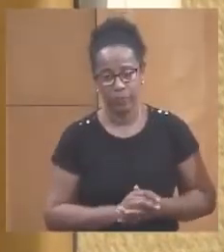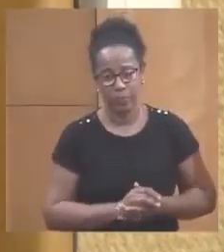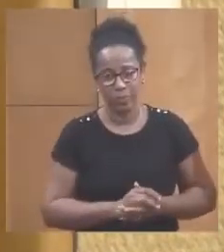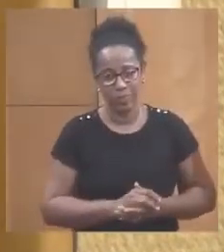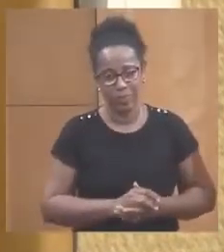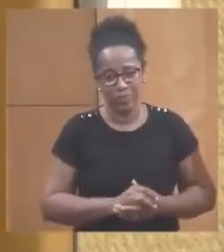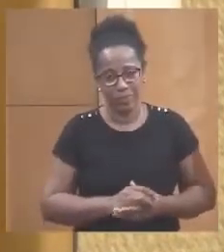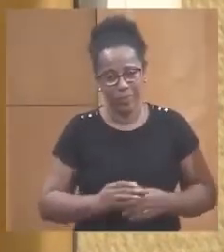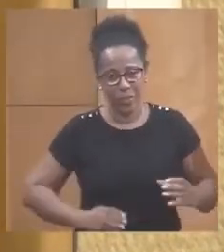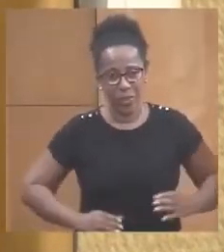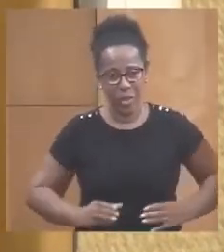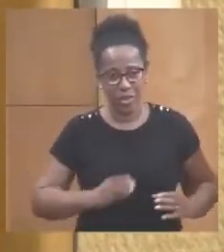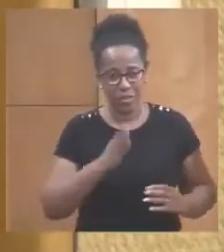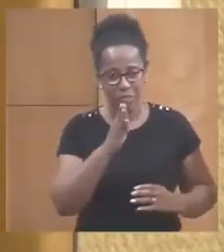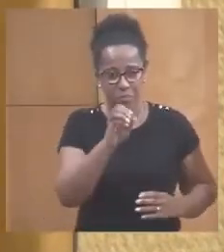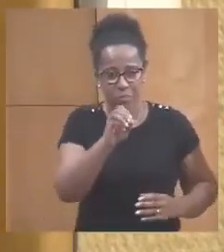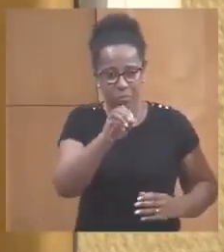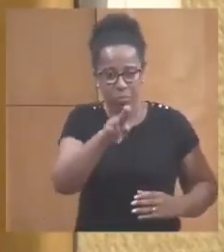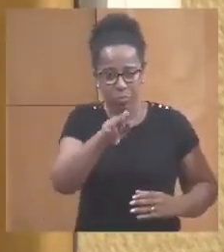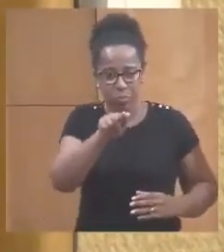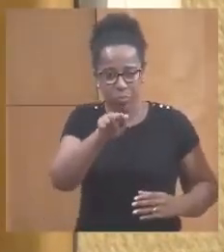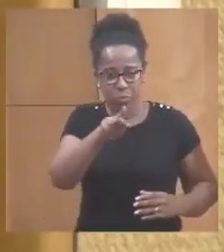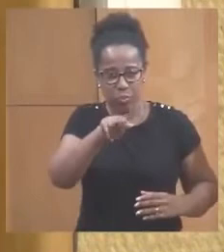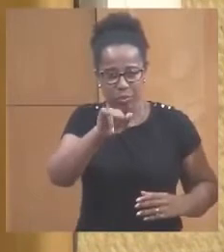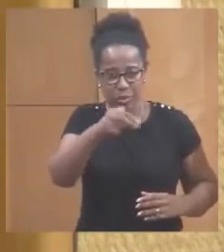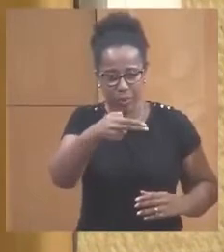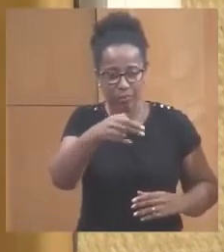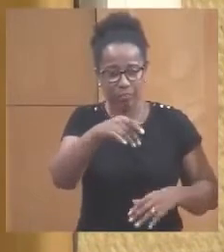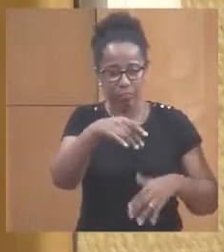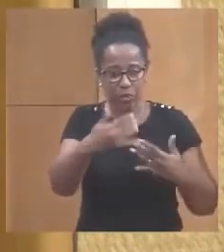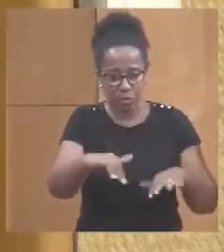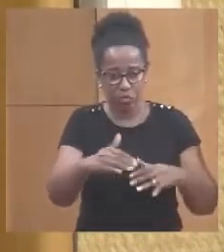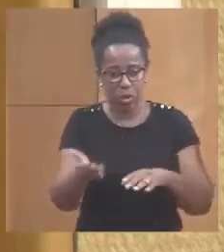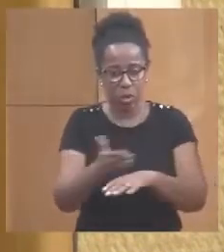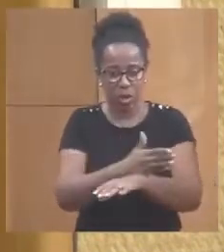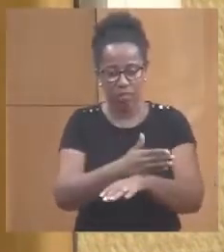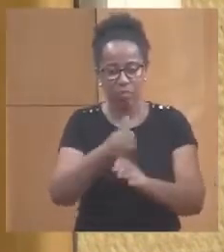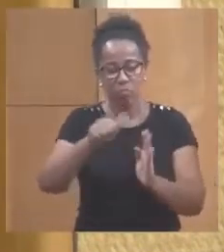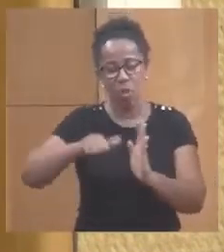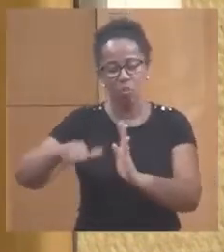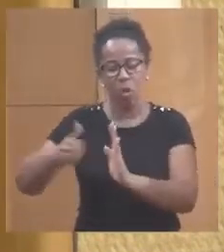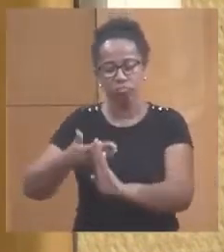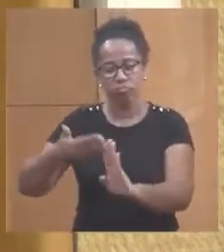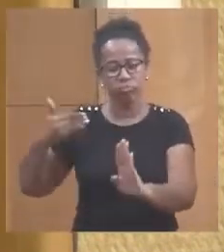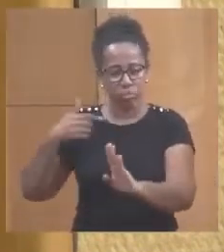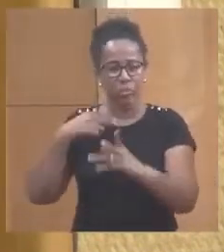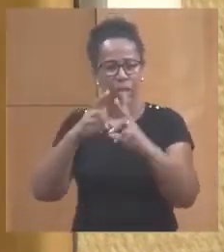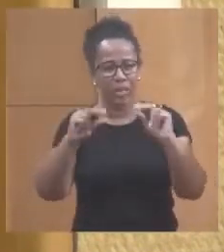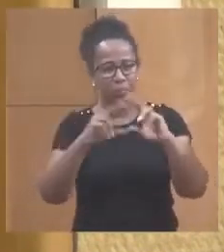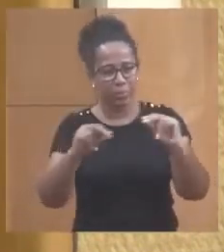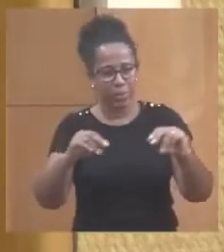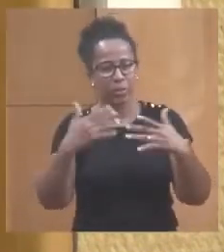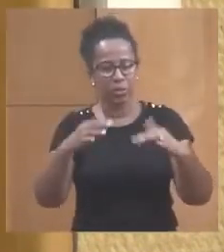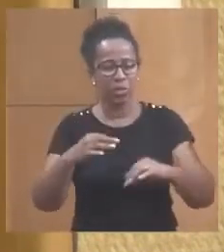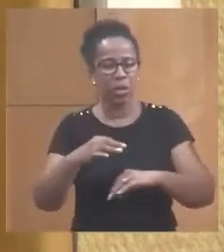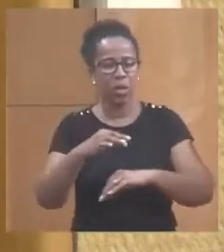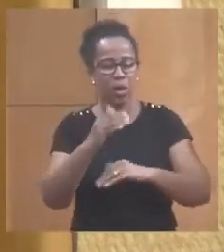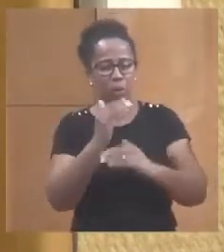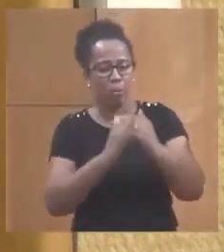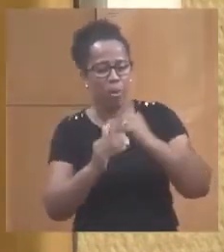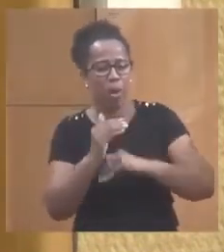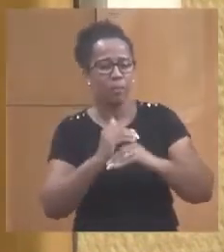le collègue Louis Boutrin a eu à vous exposer ici, il y a déjà quelques mois, un plan territorial